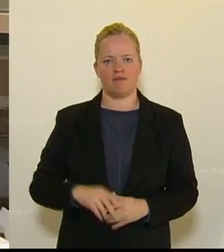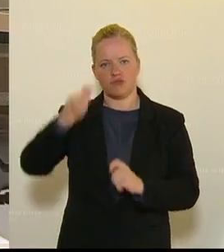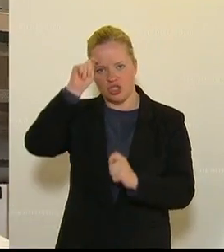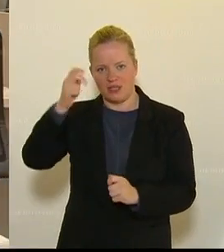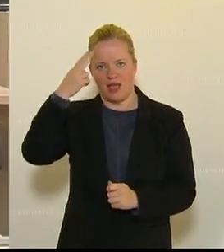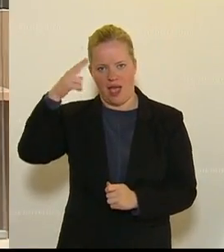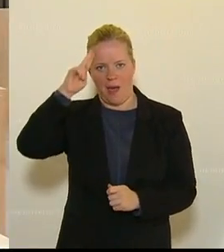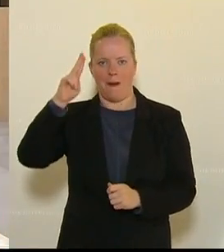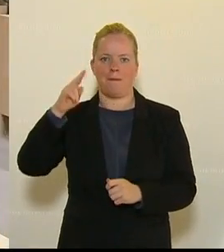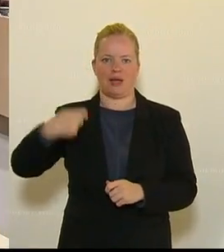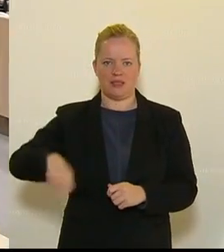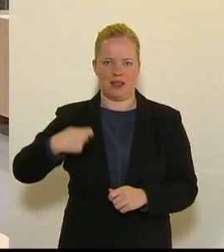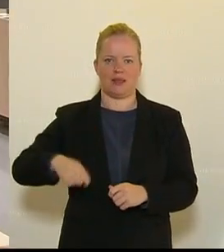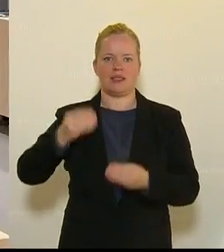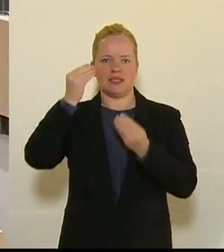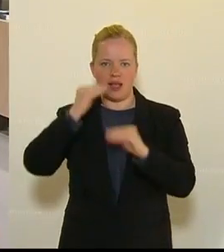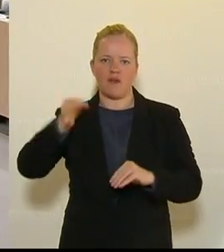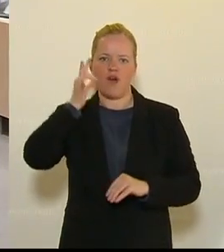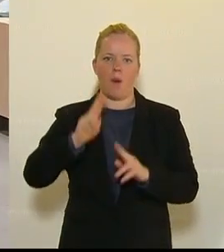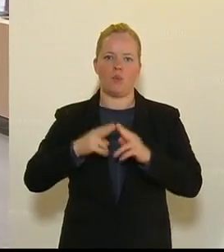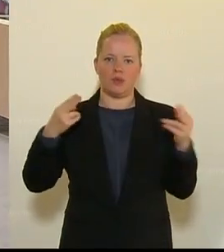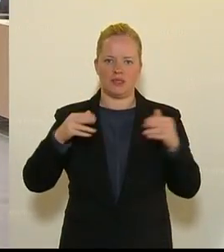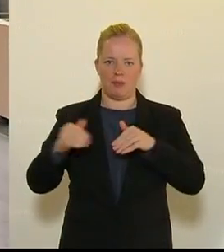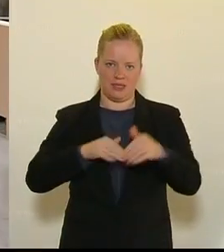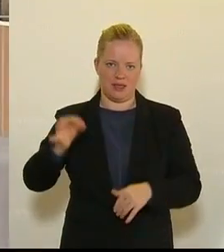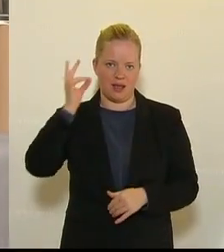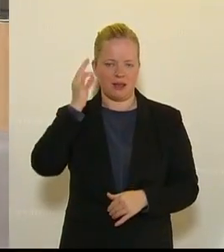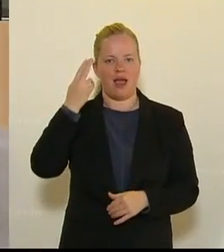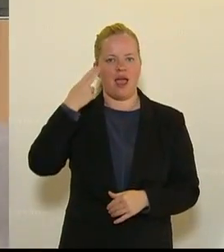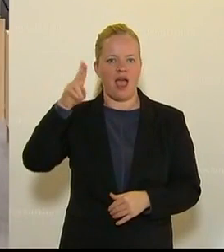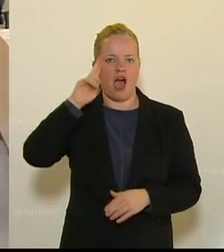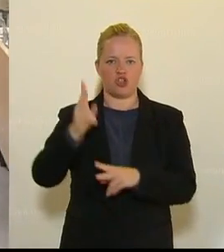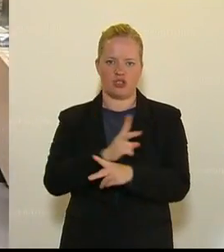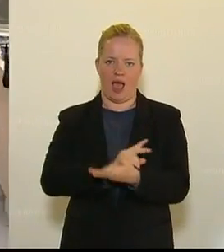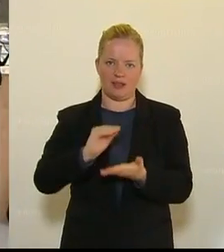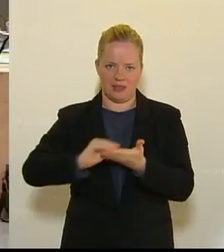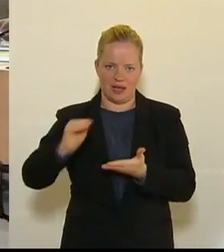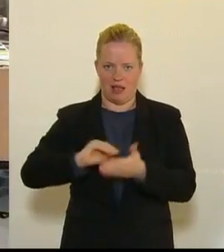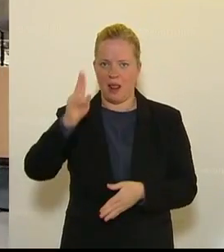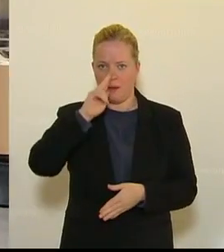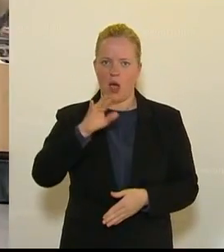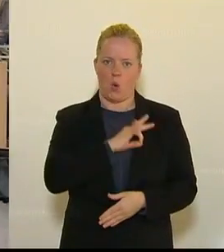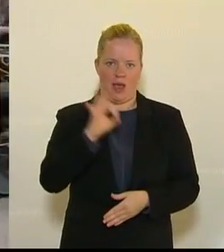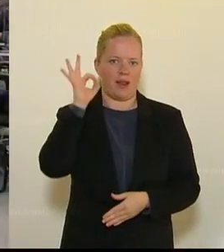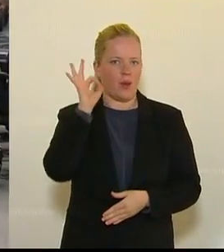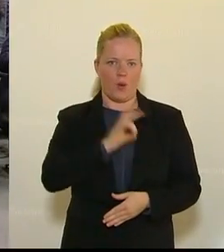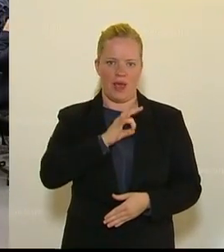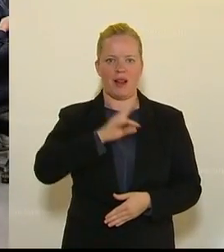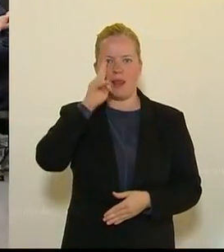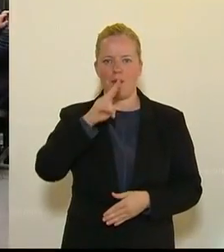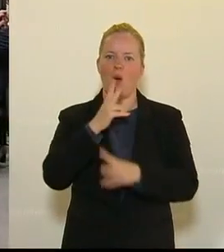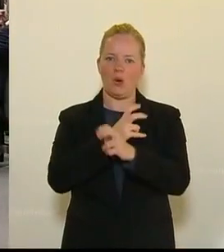Nach ihr ist Andreas Kühlberger, ebenfalls von der Volkspartei, am Wort. Staatssekretär, liebe Kolleginnen und Kollegen, liebe